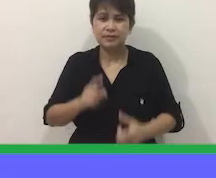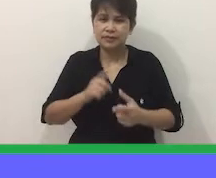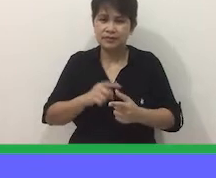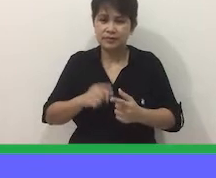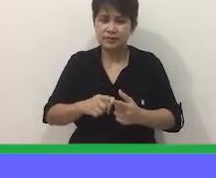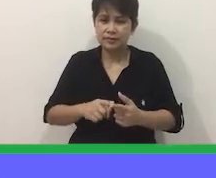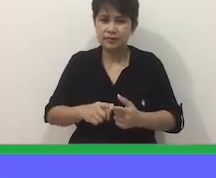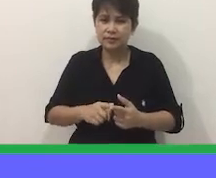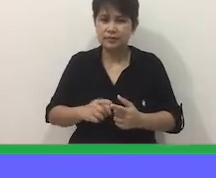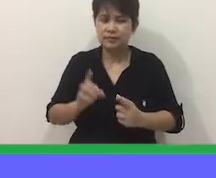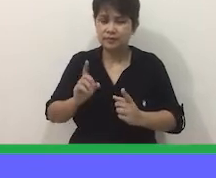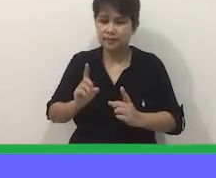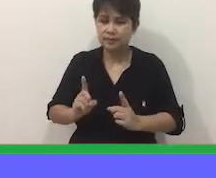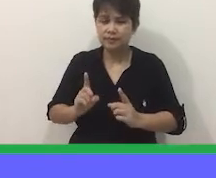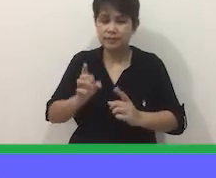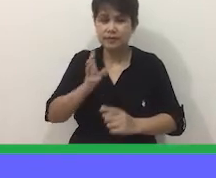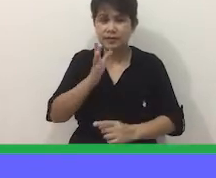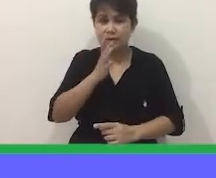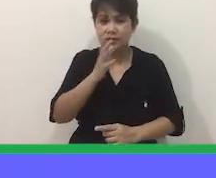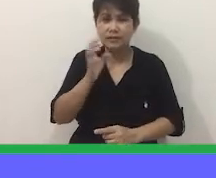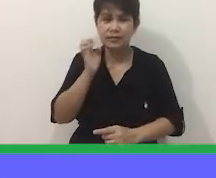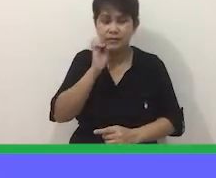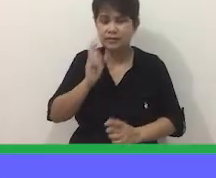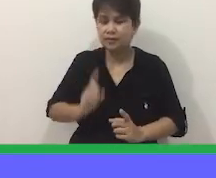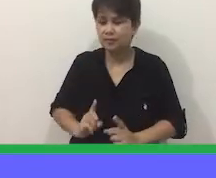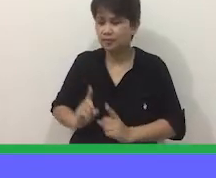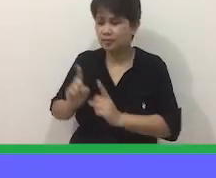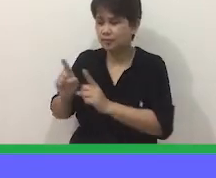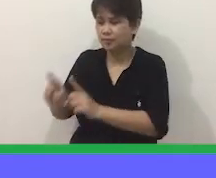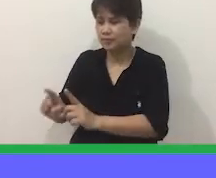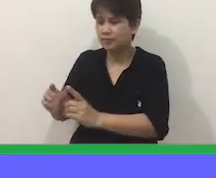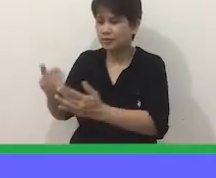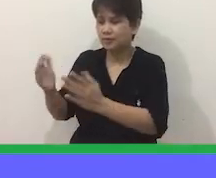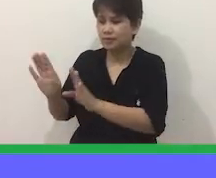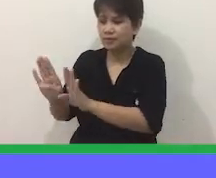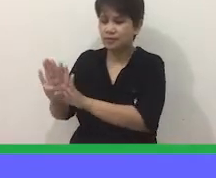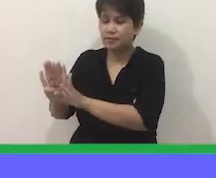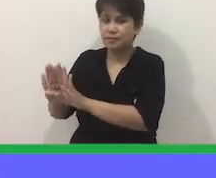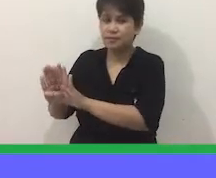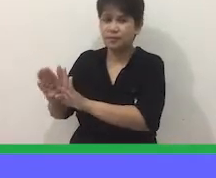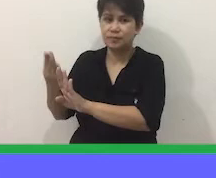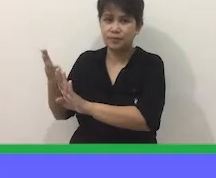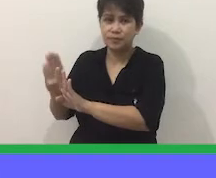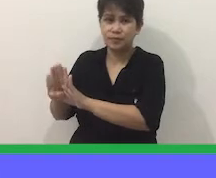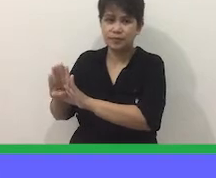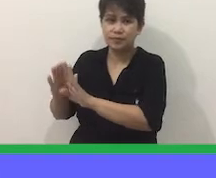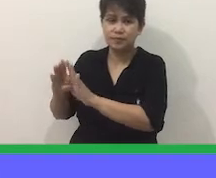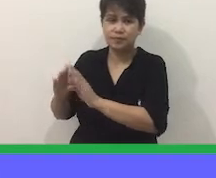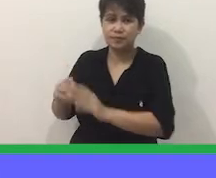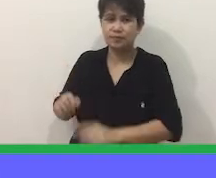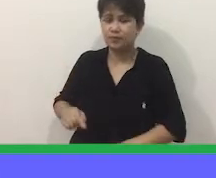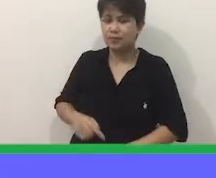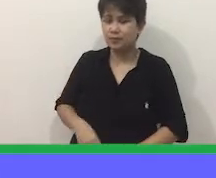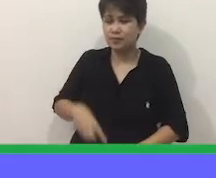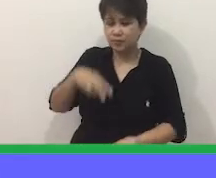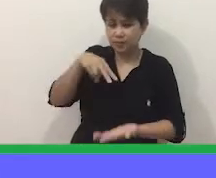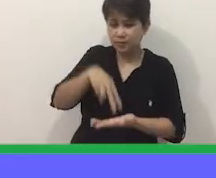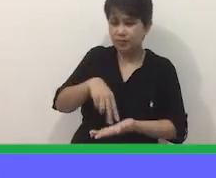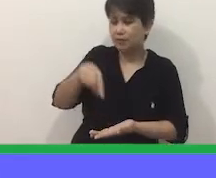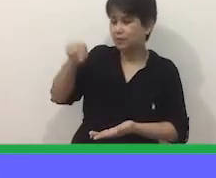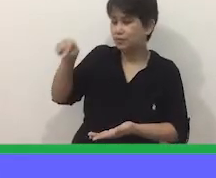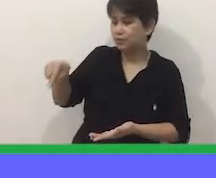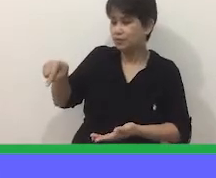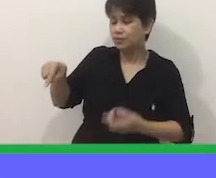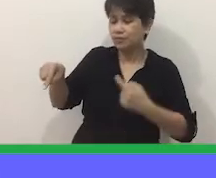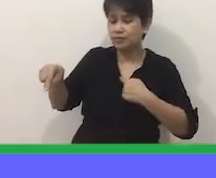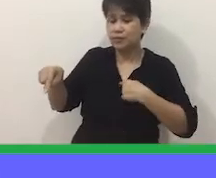Matapos Ay Dinala Ni Aling Marie Si Ella Sa Pinto Ng Kanilang Bahay Tumayo Ka Sa Isang Gilid